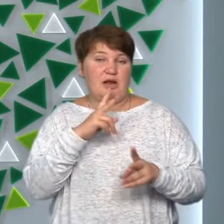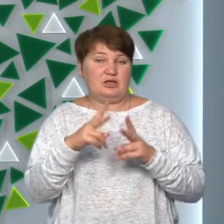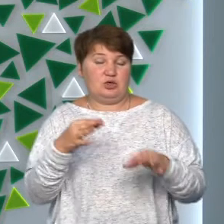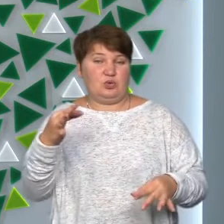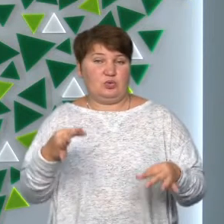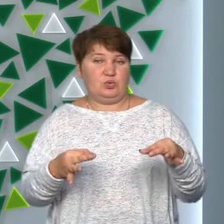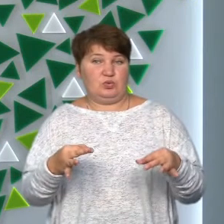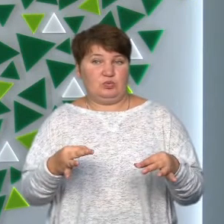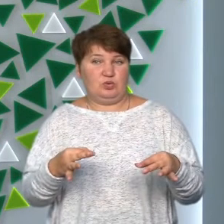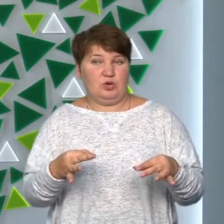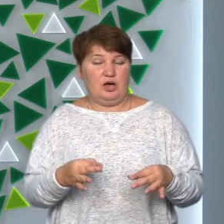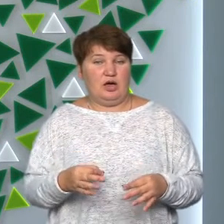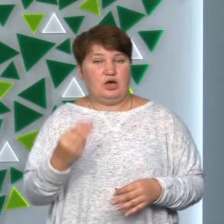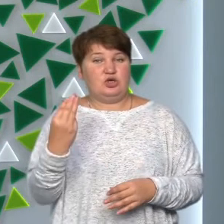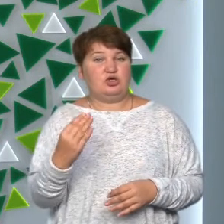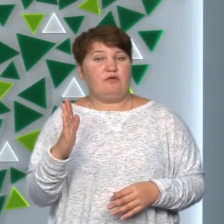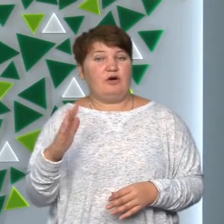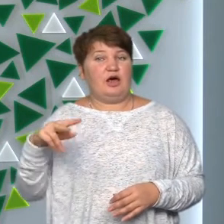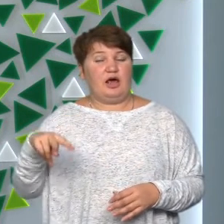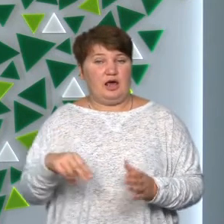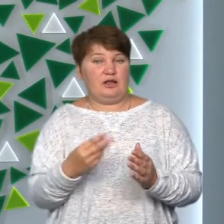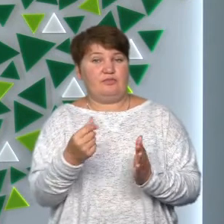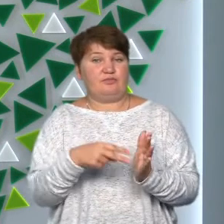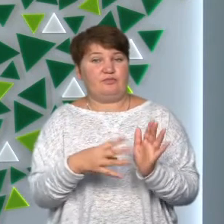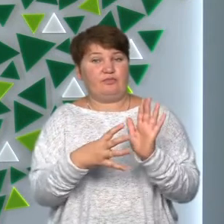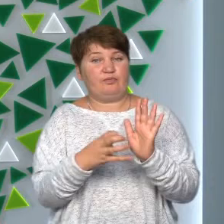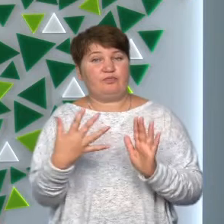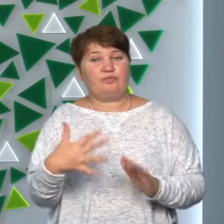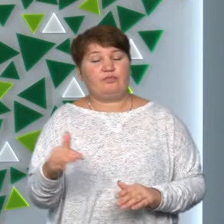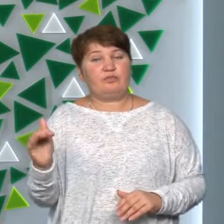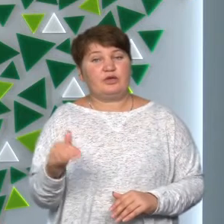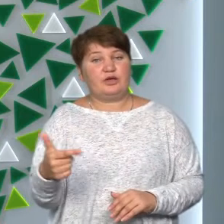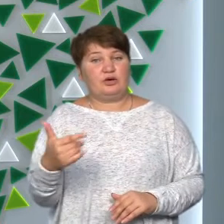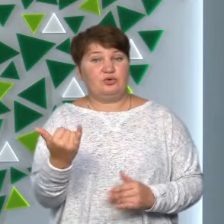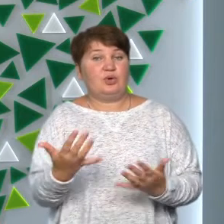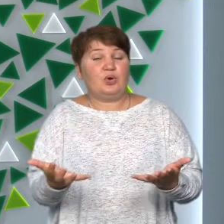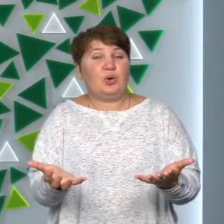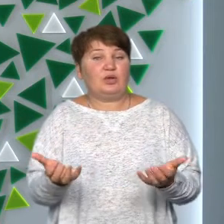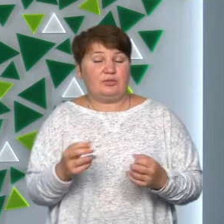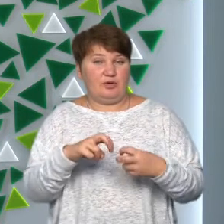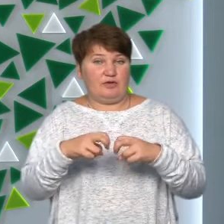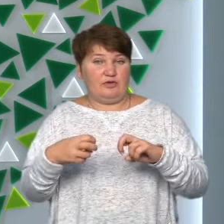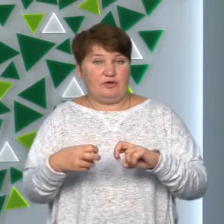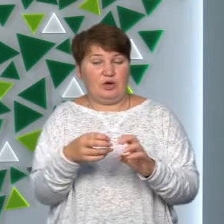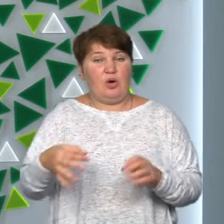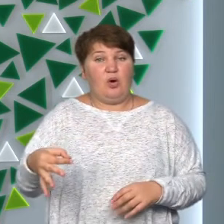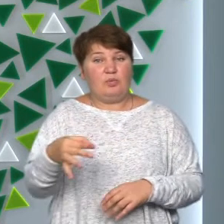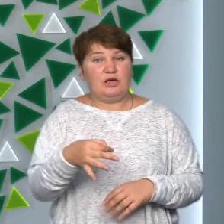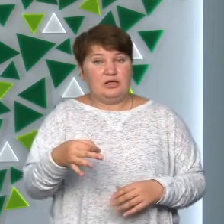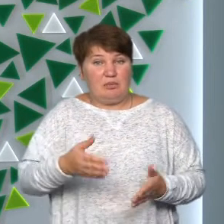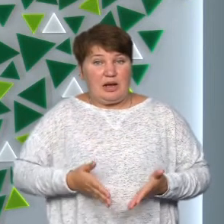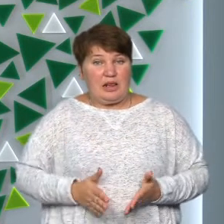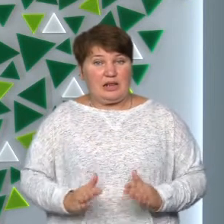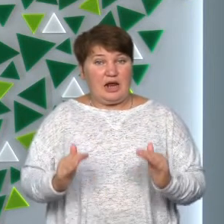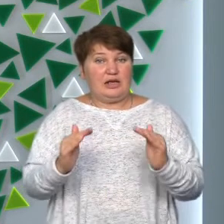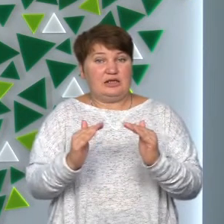Апарат штучної вентиляції легень вартістю 950 тисяч гривень сьогодні отримав Івано-Франківський обласний перинатальний центр